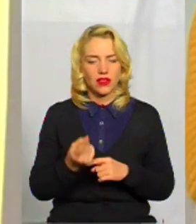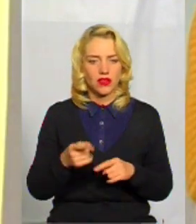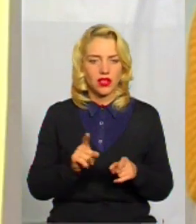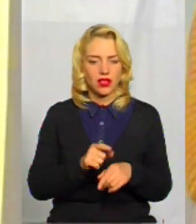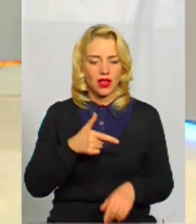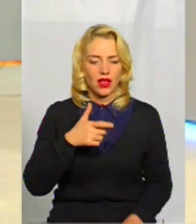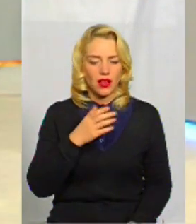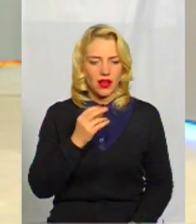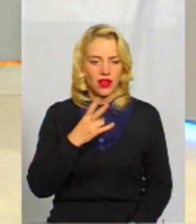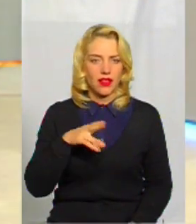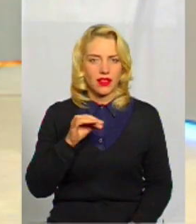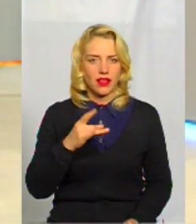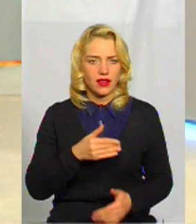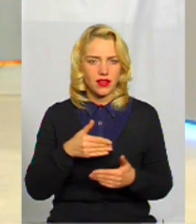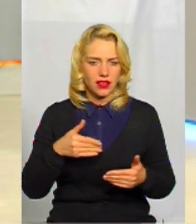стереотипи?